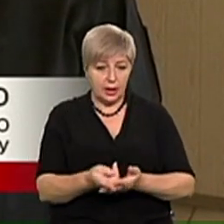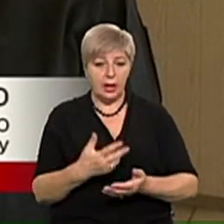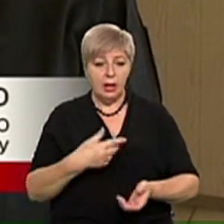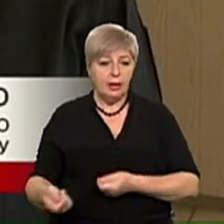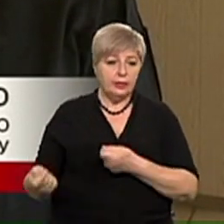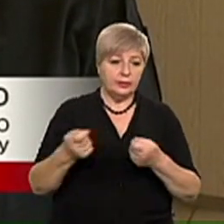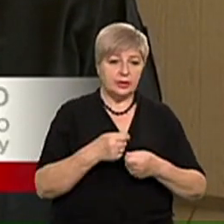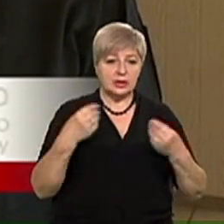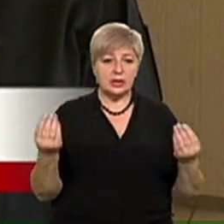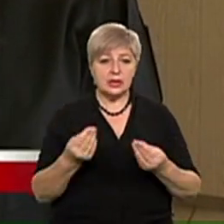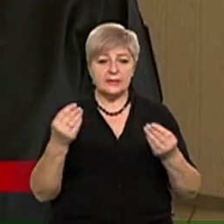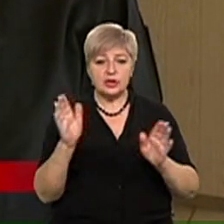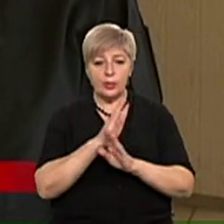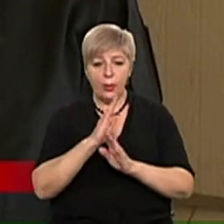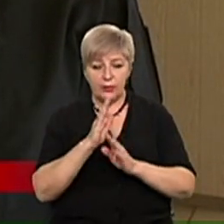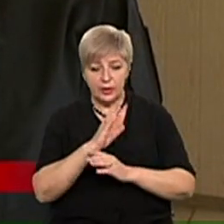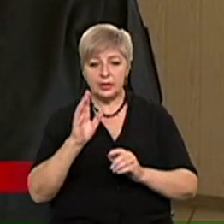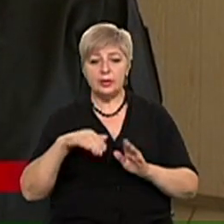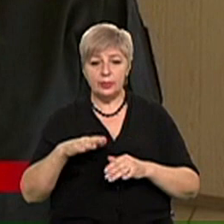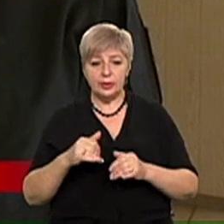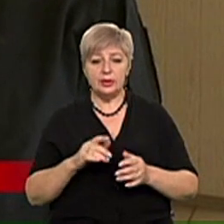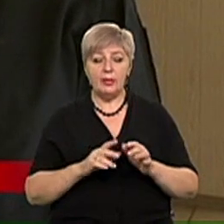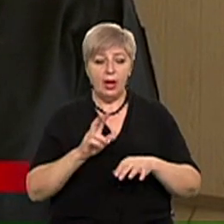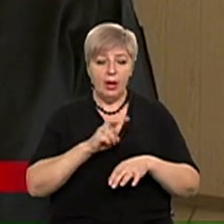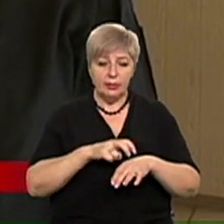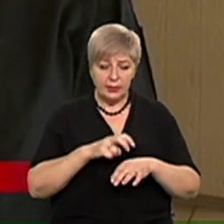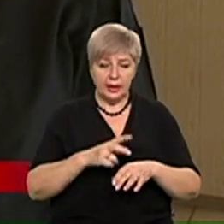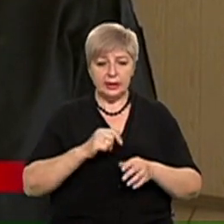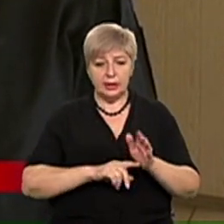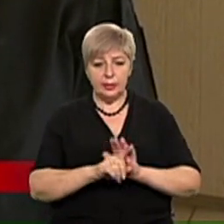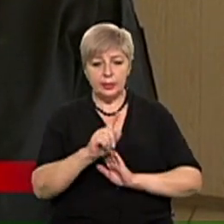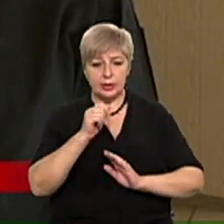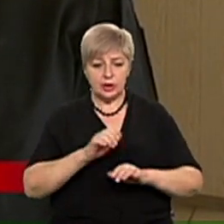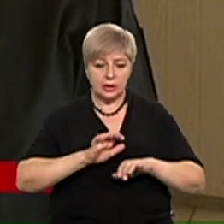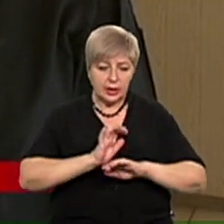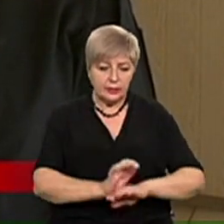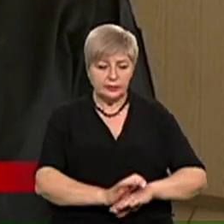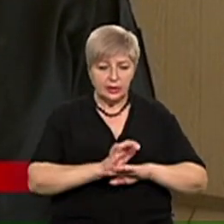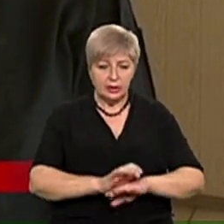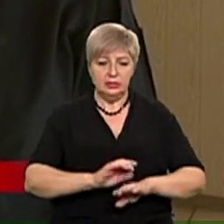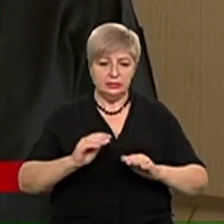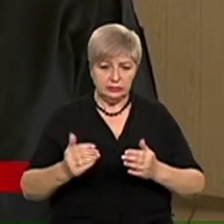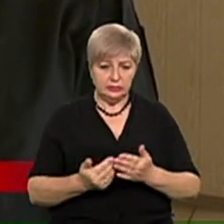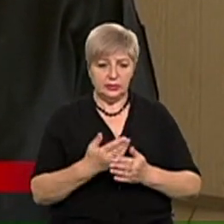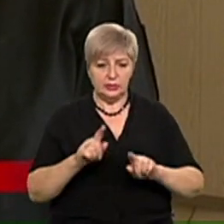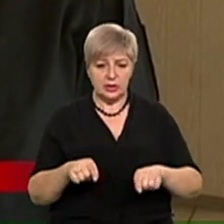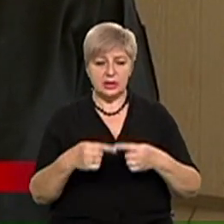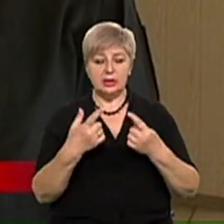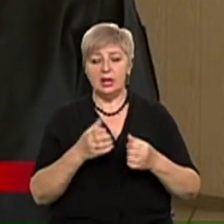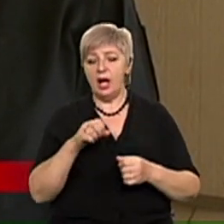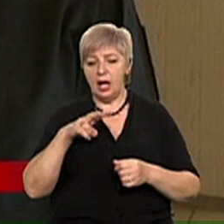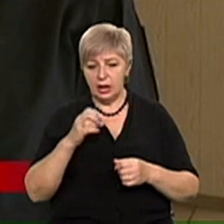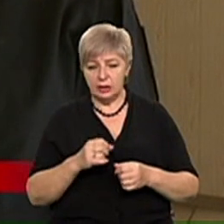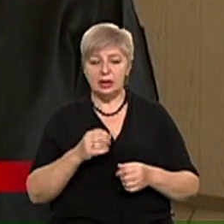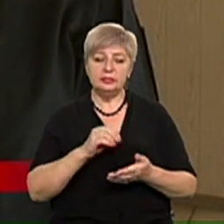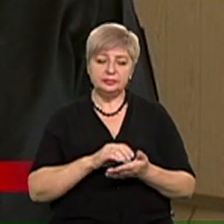винесли його на свіже повітря, після чого працівники швидкої медичної допомоги приступили до реанімаційних заходів. Але